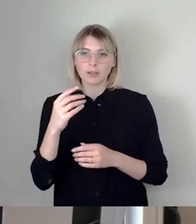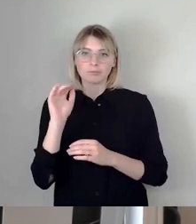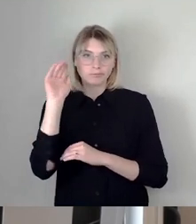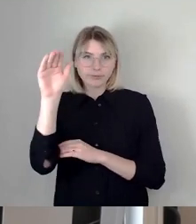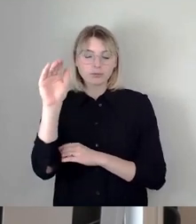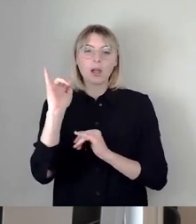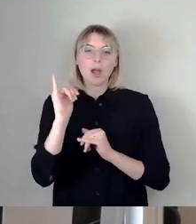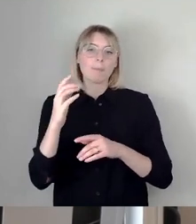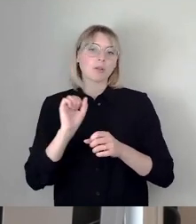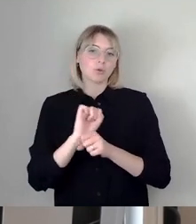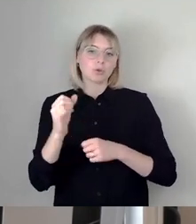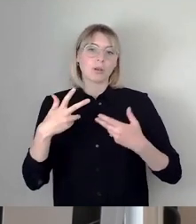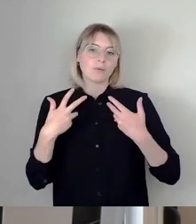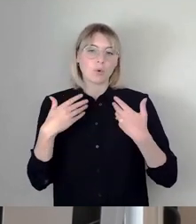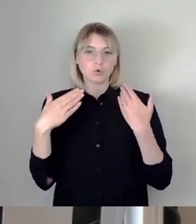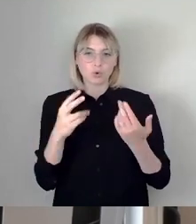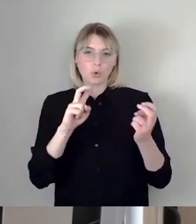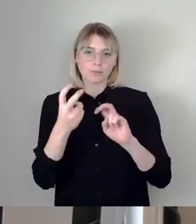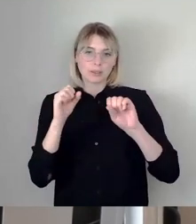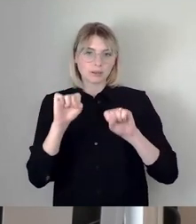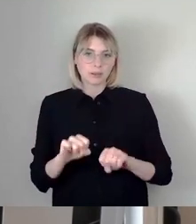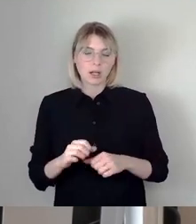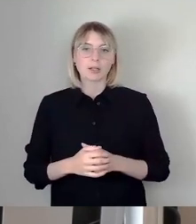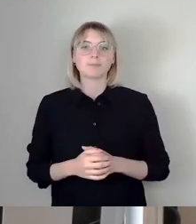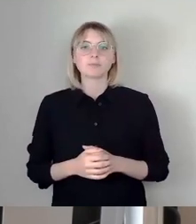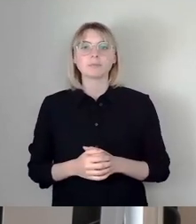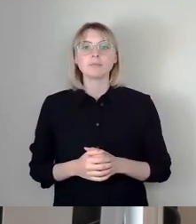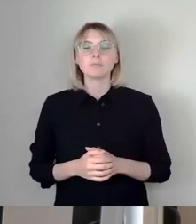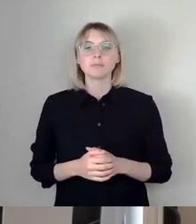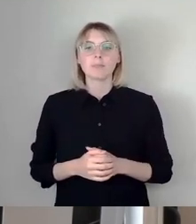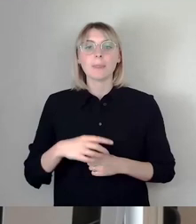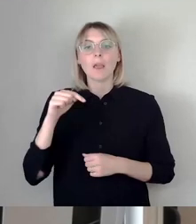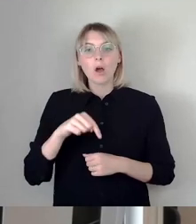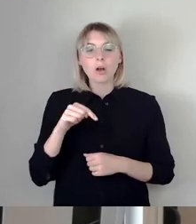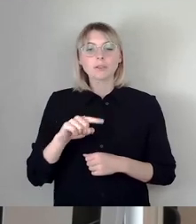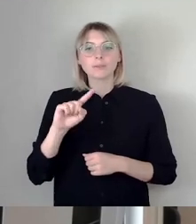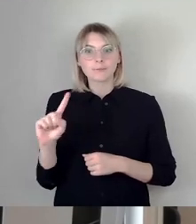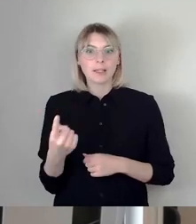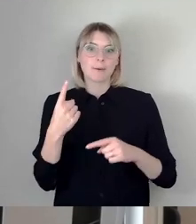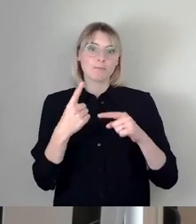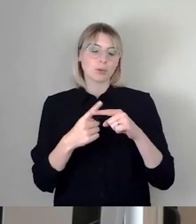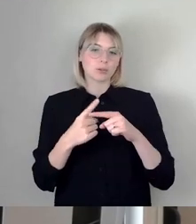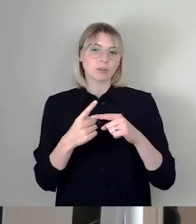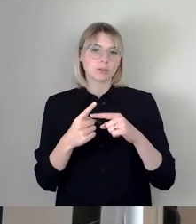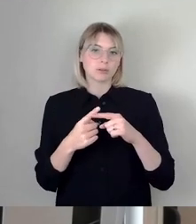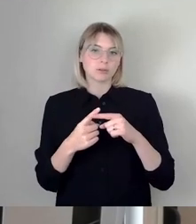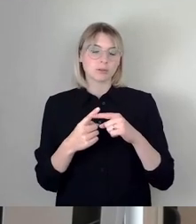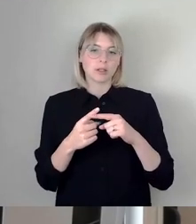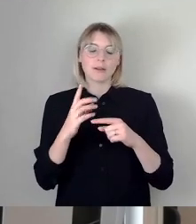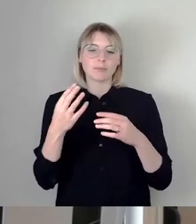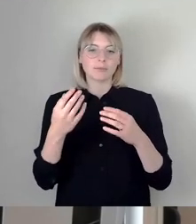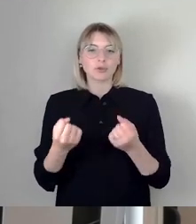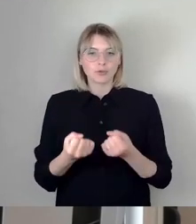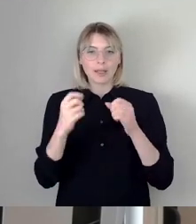das nun so umsetzen können. Heute haben wir einen weiteren Meilenstein zu absolvieren hier im Stadtrat. Und zwar geht es um die